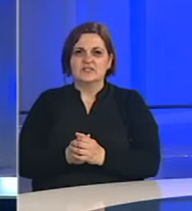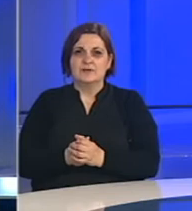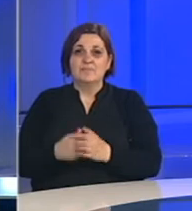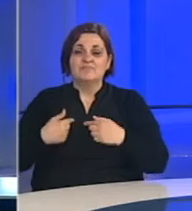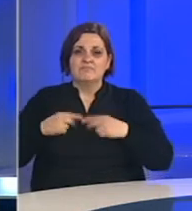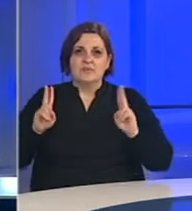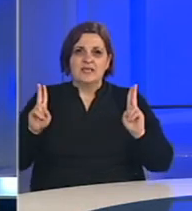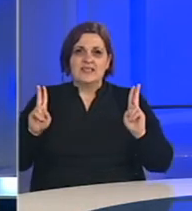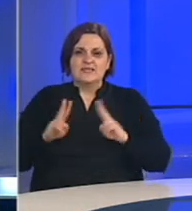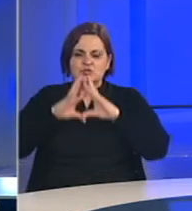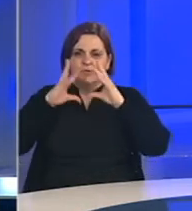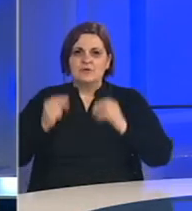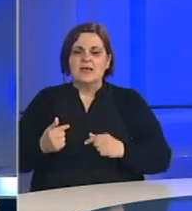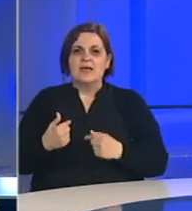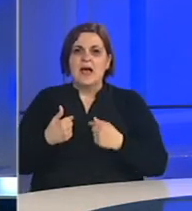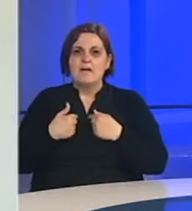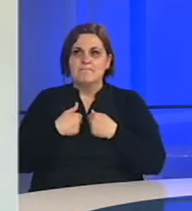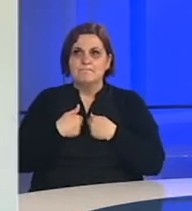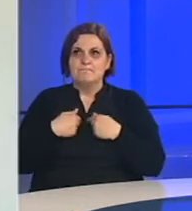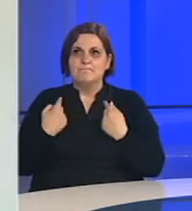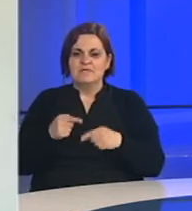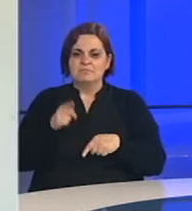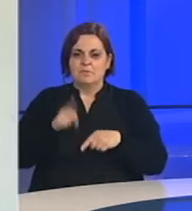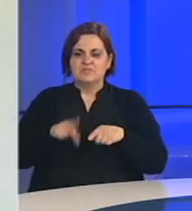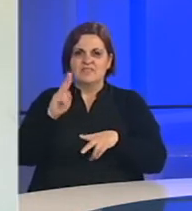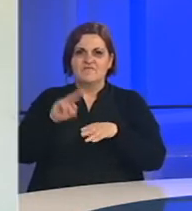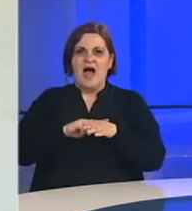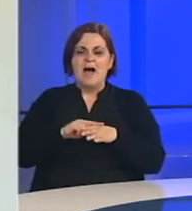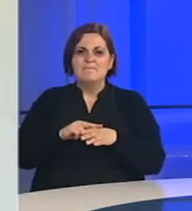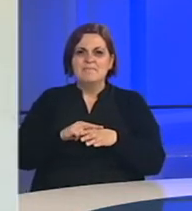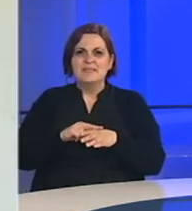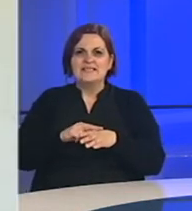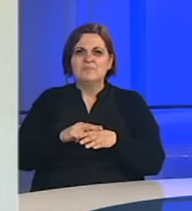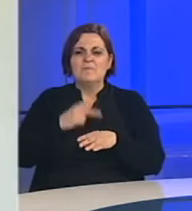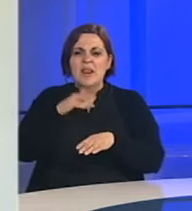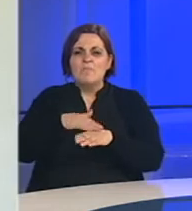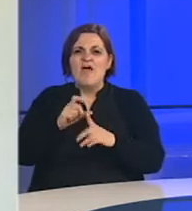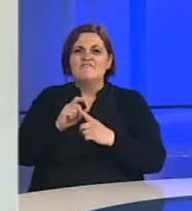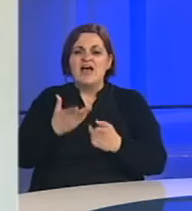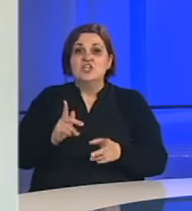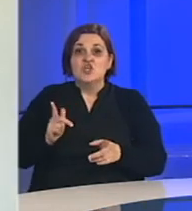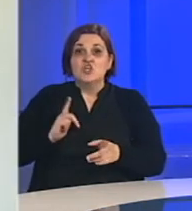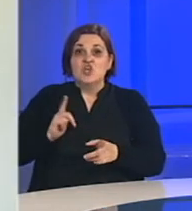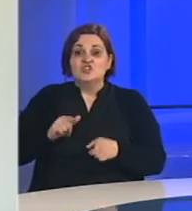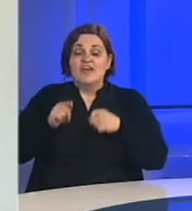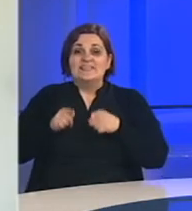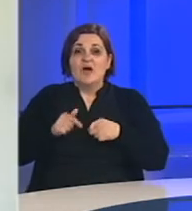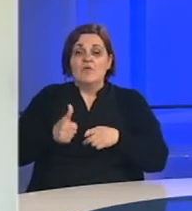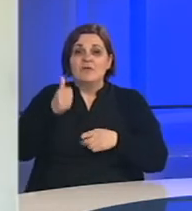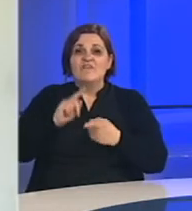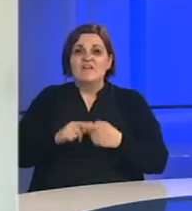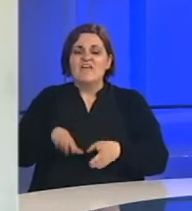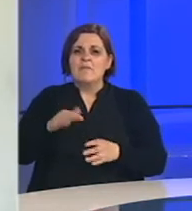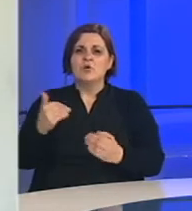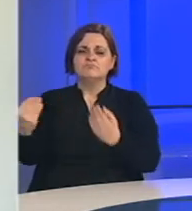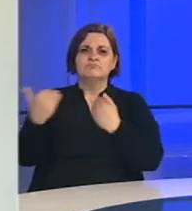Evo, ja ću vrlo kratko sumirati. Dakle, smo, mi smo ova zadnja dva mjeseca bili u akutnoj fazi i ono očekiva na zakutnu fazu. Najveći